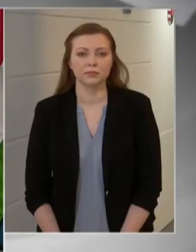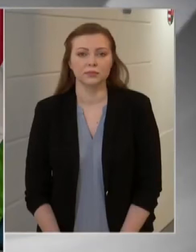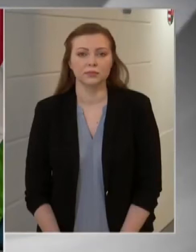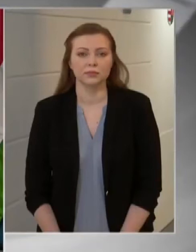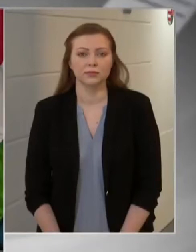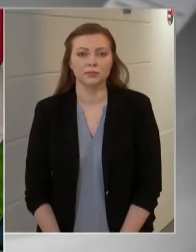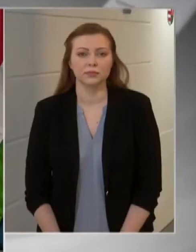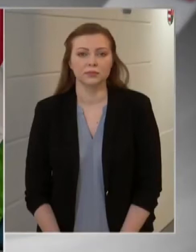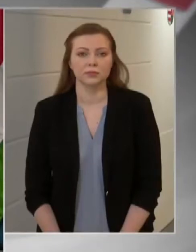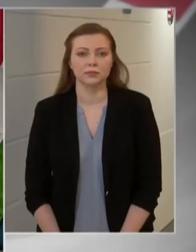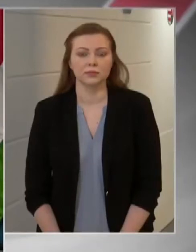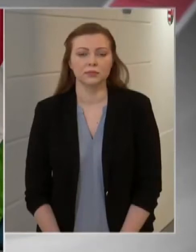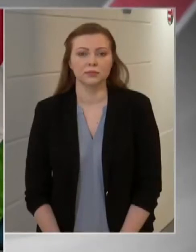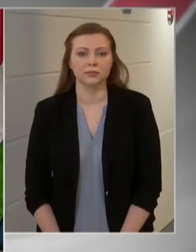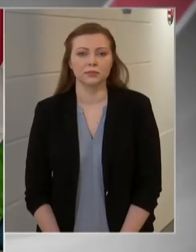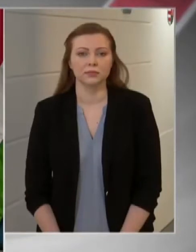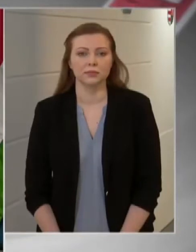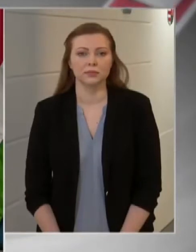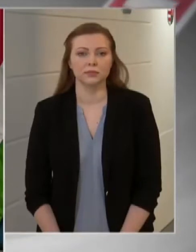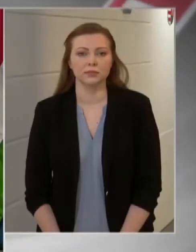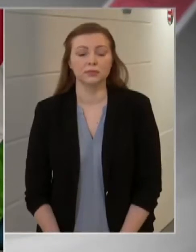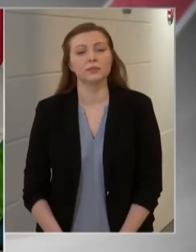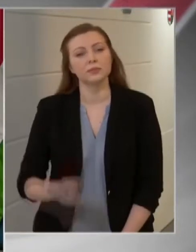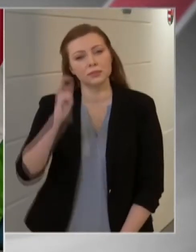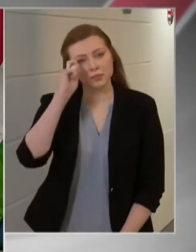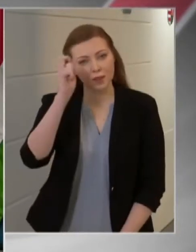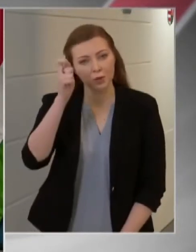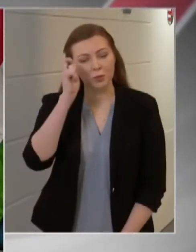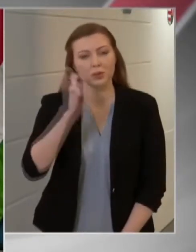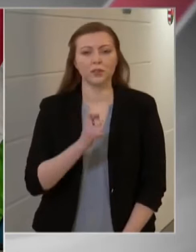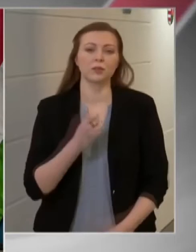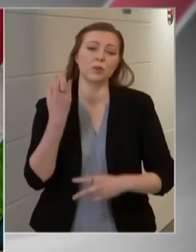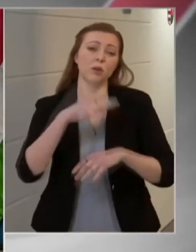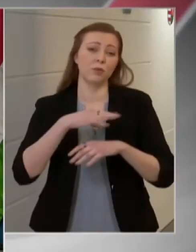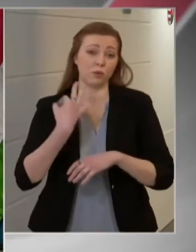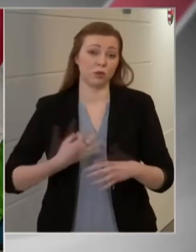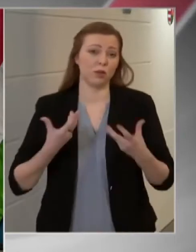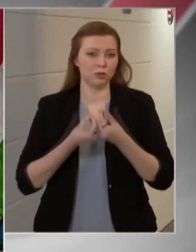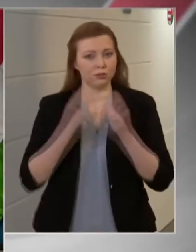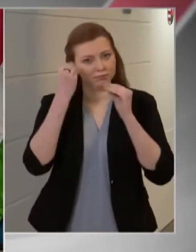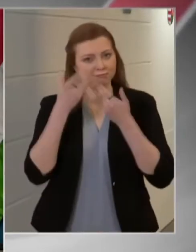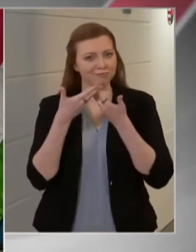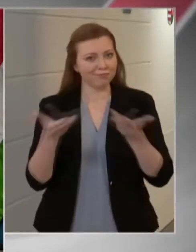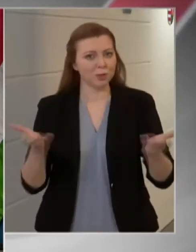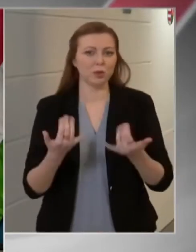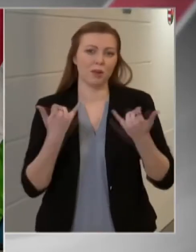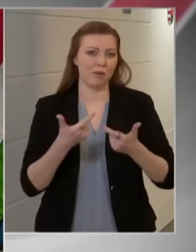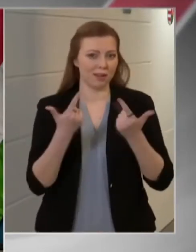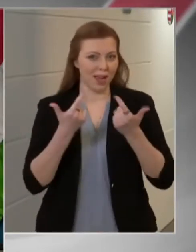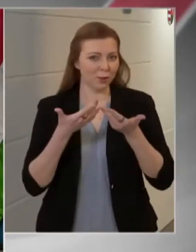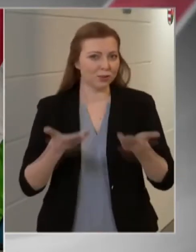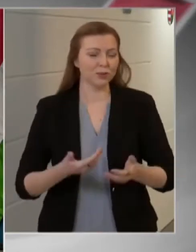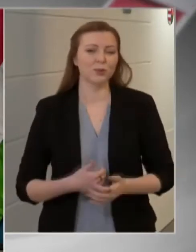Feloldották a Nagy-Britannia és Észak-Írország Egyesült Királysága területéről induló polgárillégi járművek